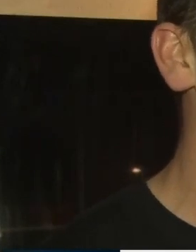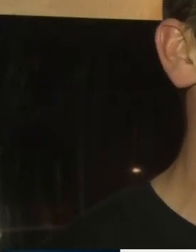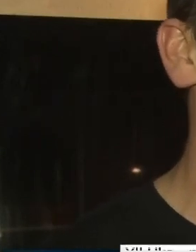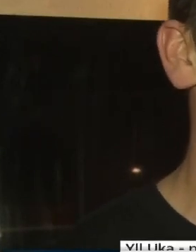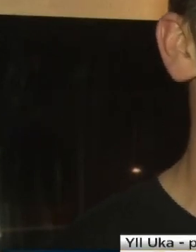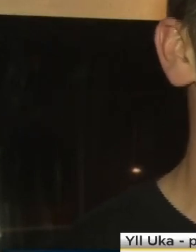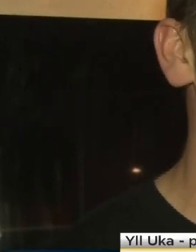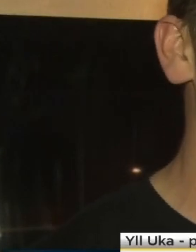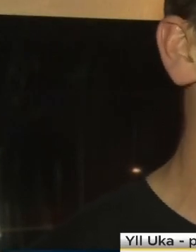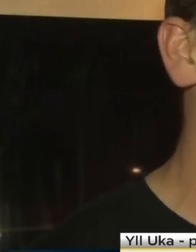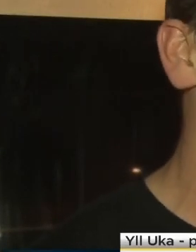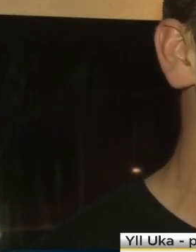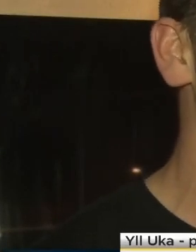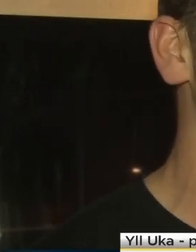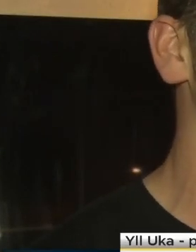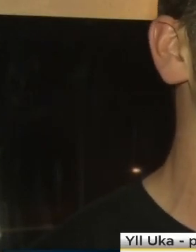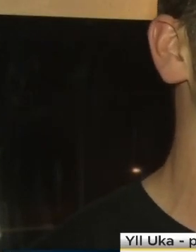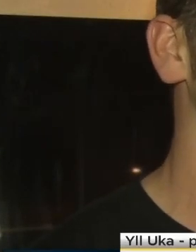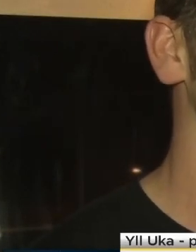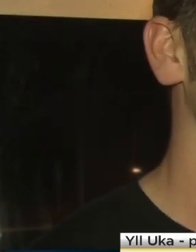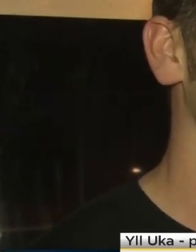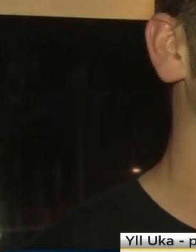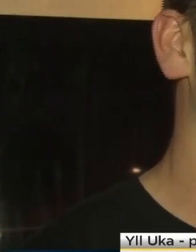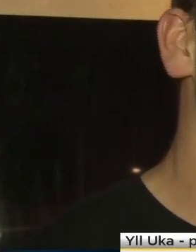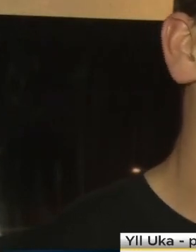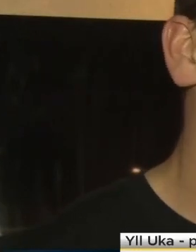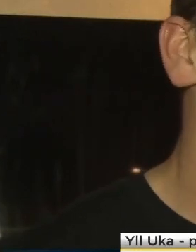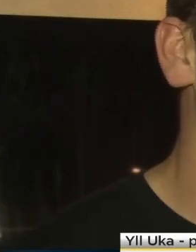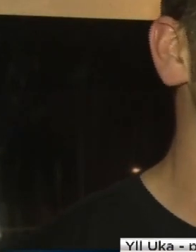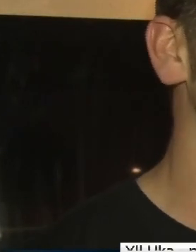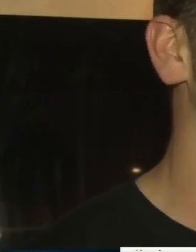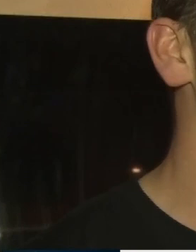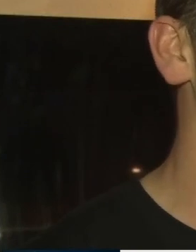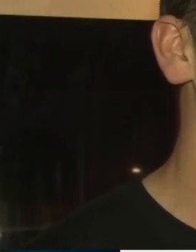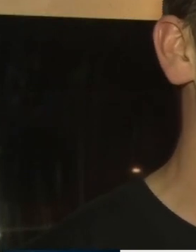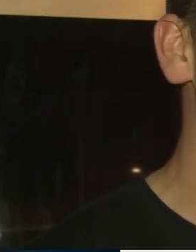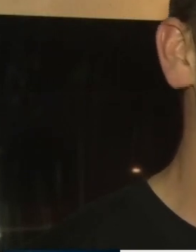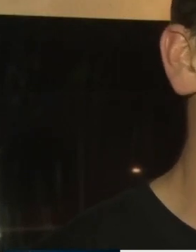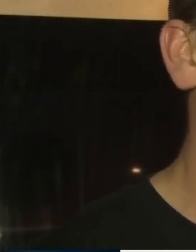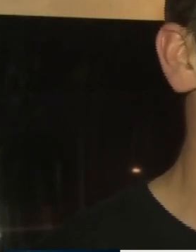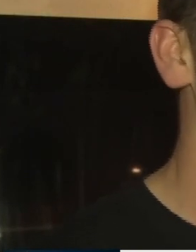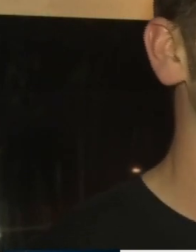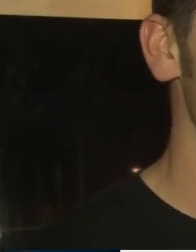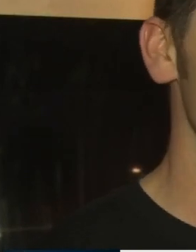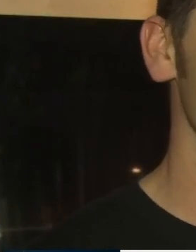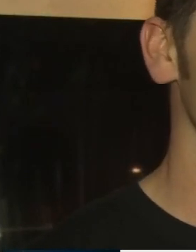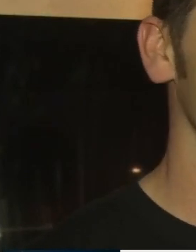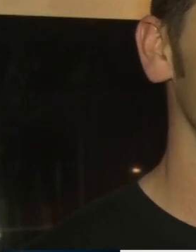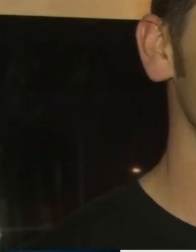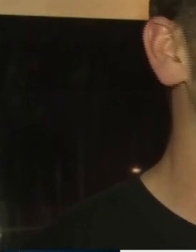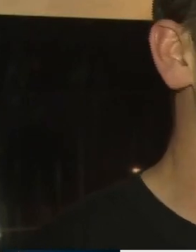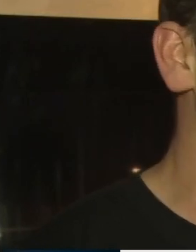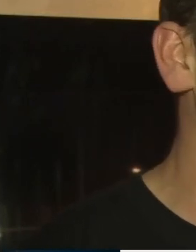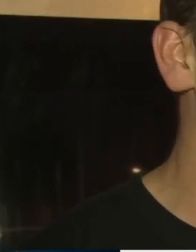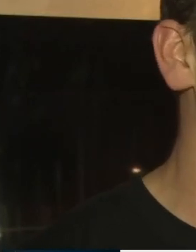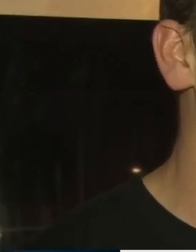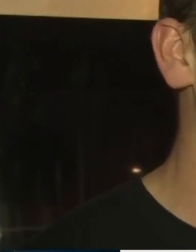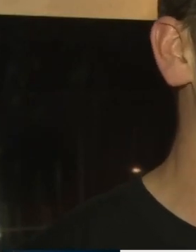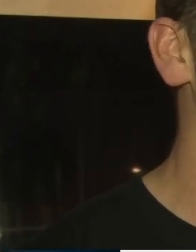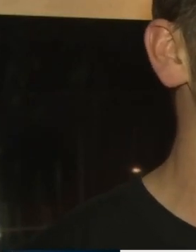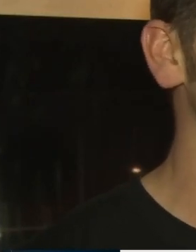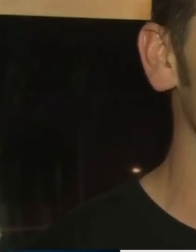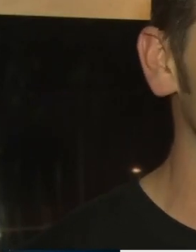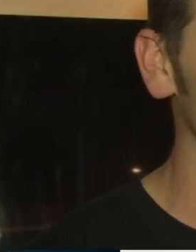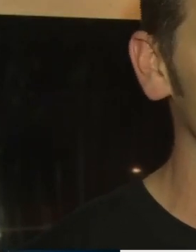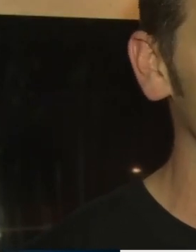krenar dhe ka pas një rukëtim shumë interesant jashtë zakënshëm historik edhe shumë sukses